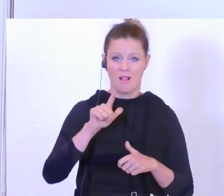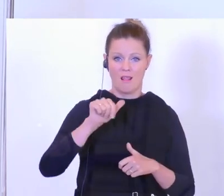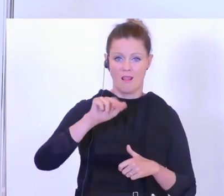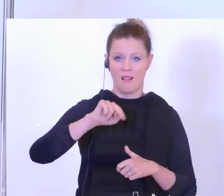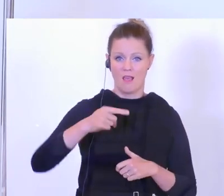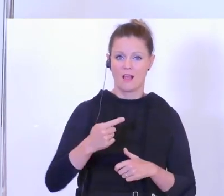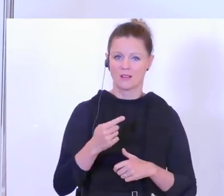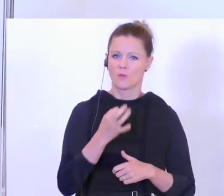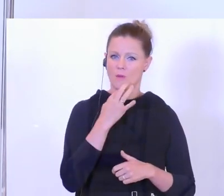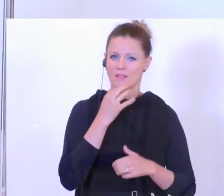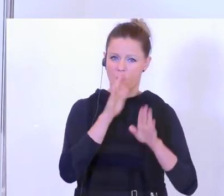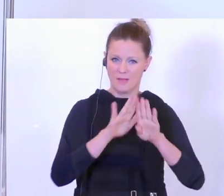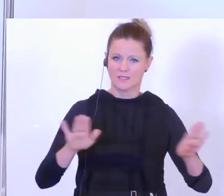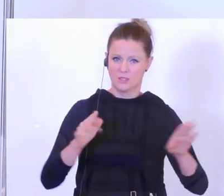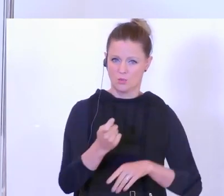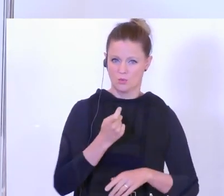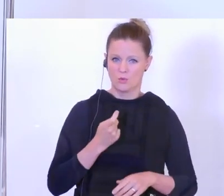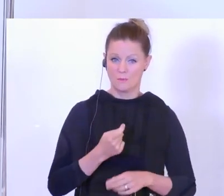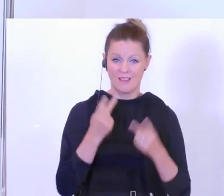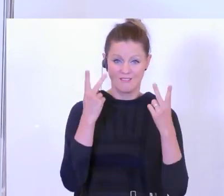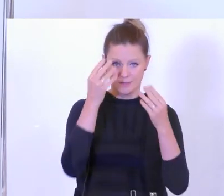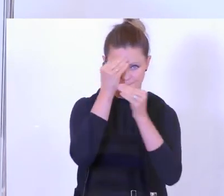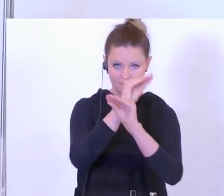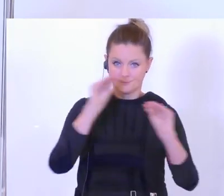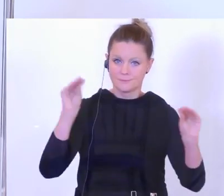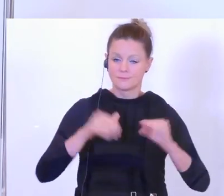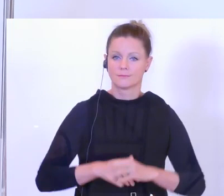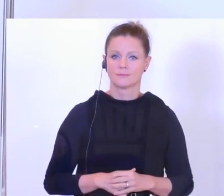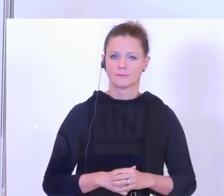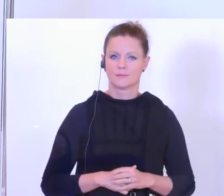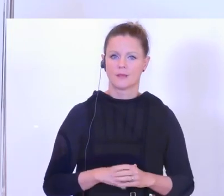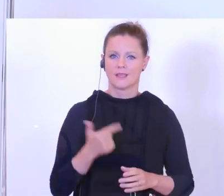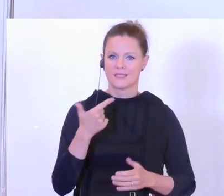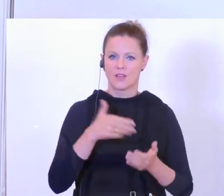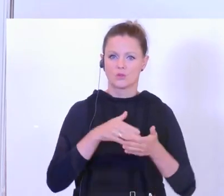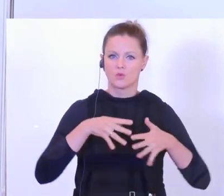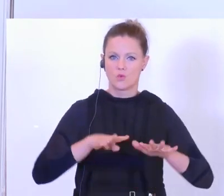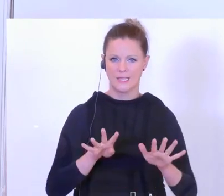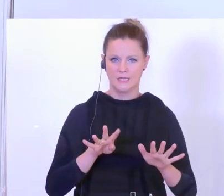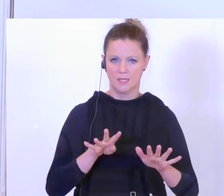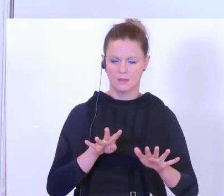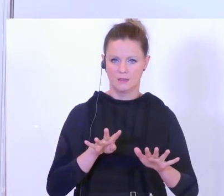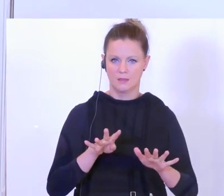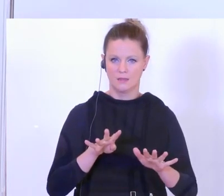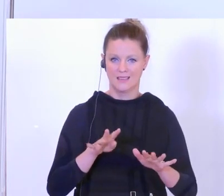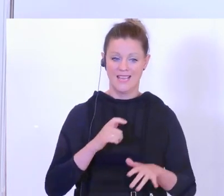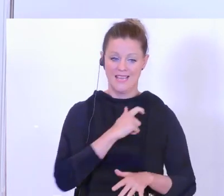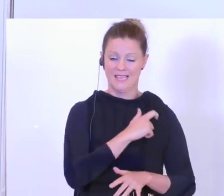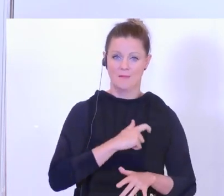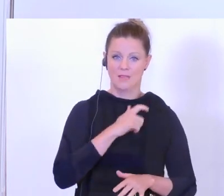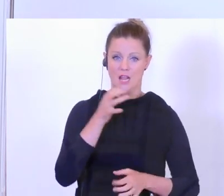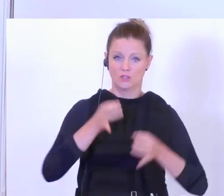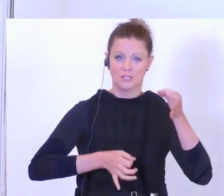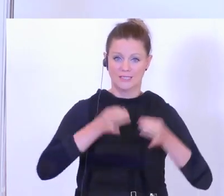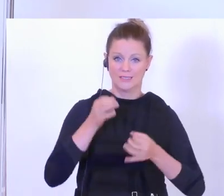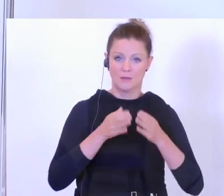präsentieren. Vielleicht noch ein wichtiger Hinweis. 2019 ist die Kriminalstatistik